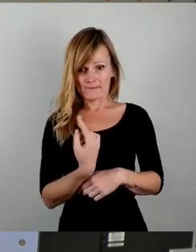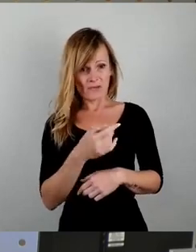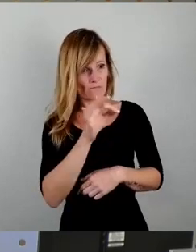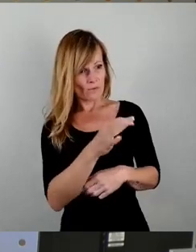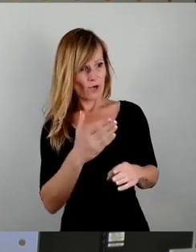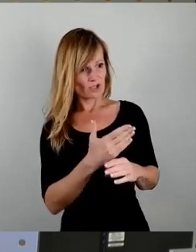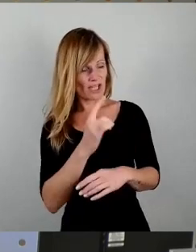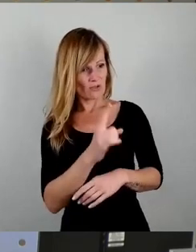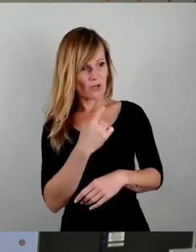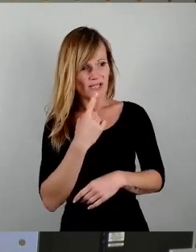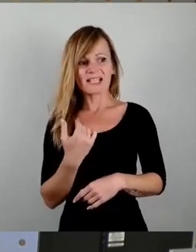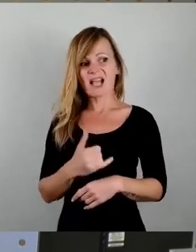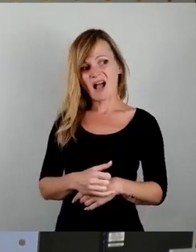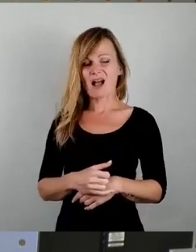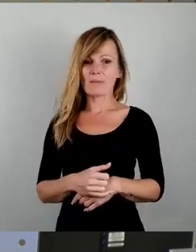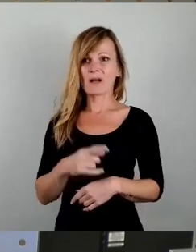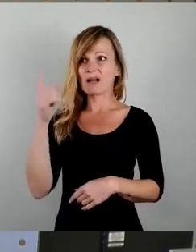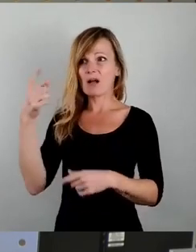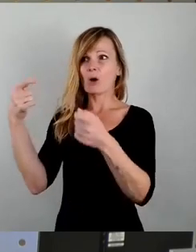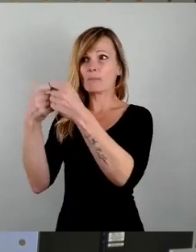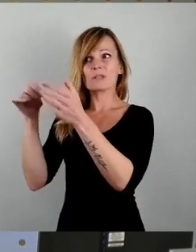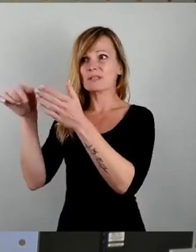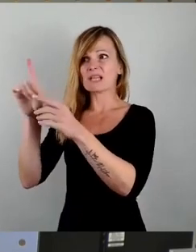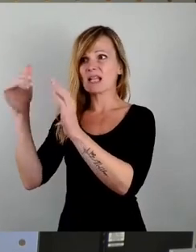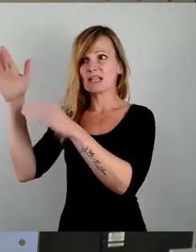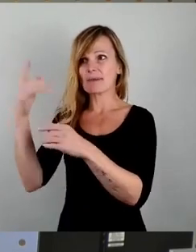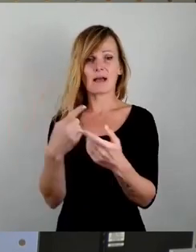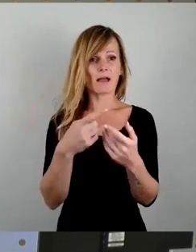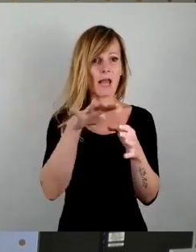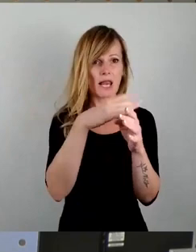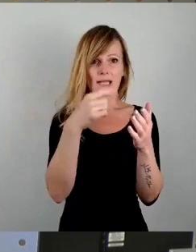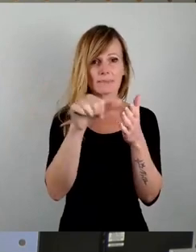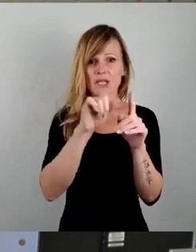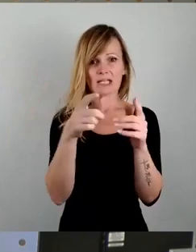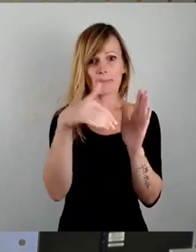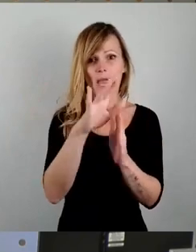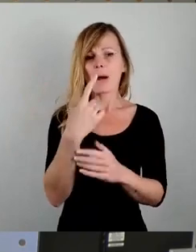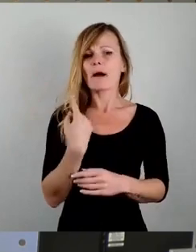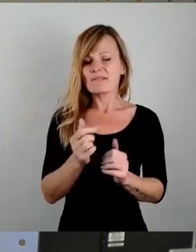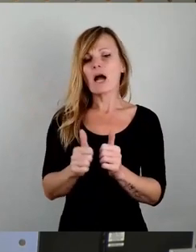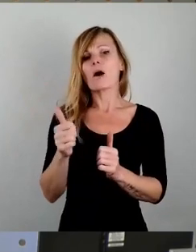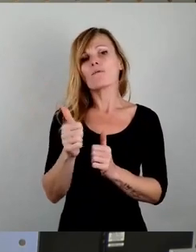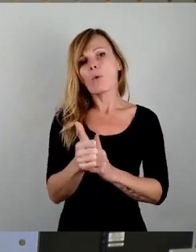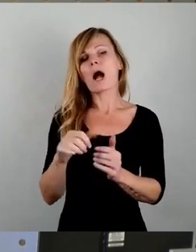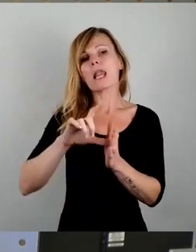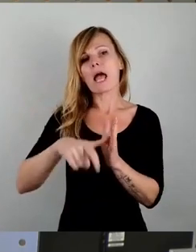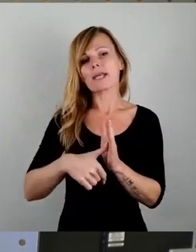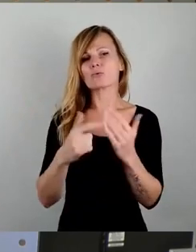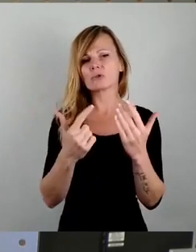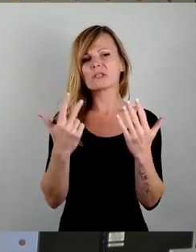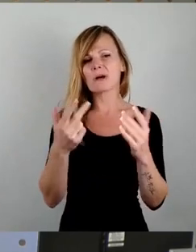also Bund will nicht mehr zahlen, Land will nicht mehr zahlen, aber wir gehen schon mal in Vorleistung, wir gehen schon mal 7, 8 Prozent rauf. Ach, mein Gott, ist doch okay.